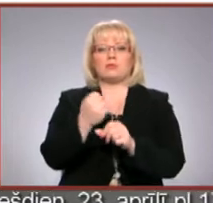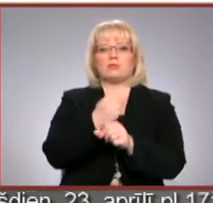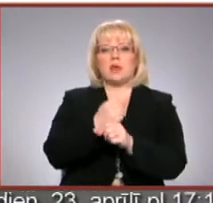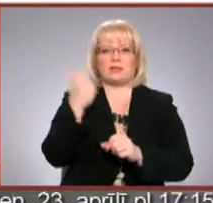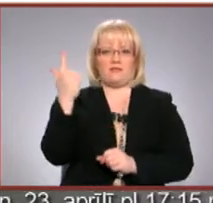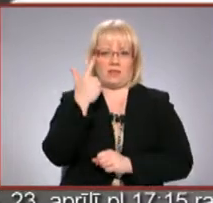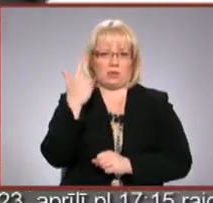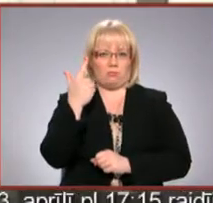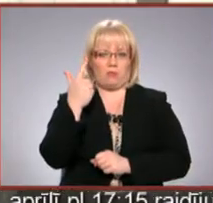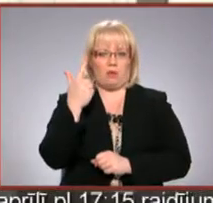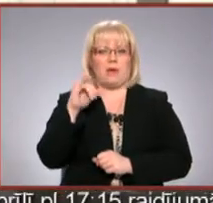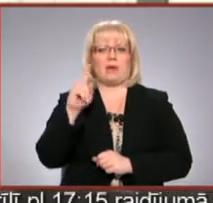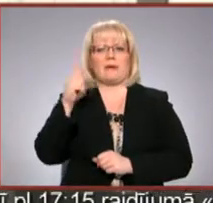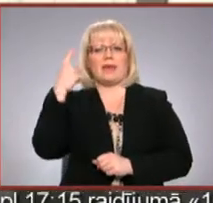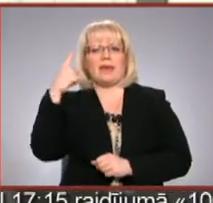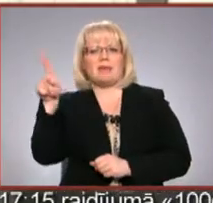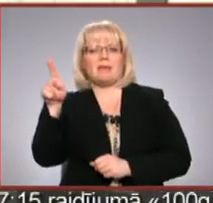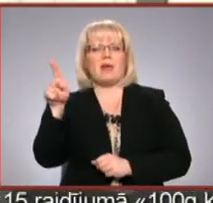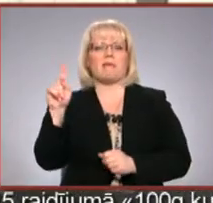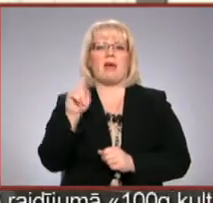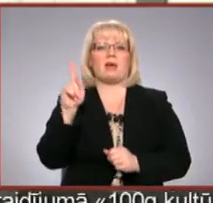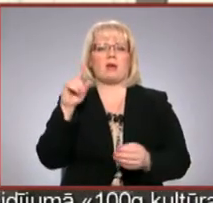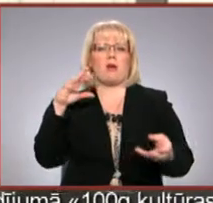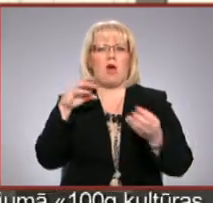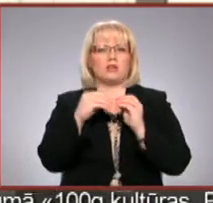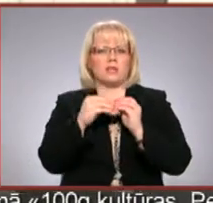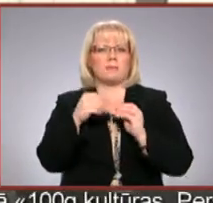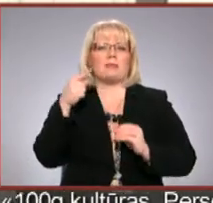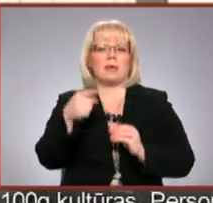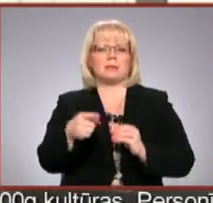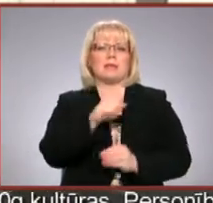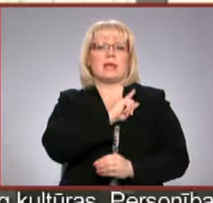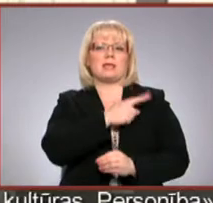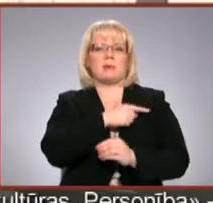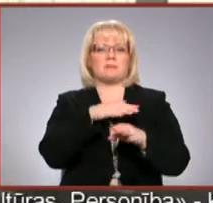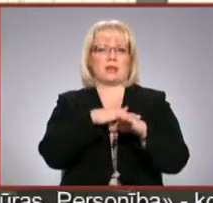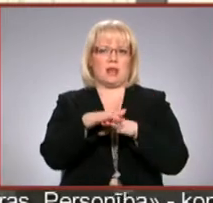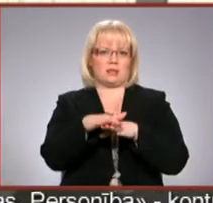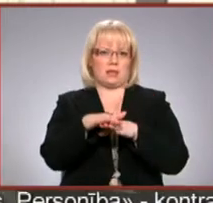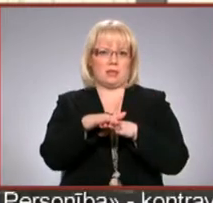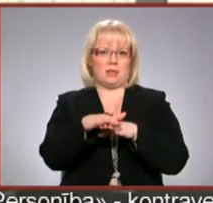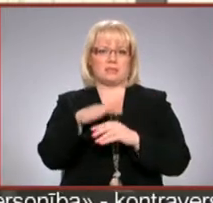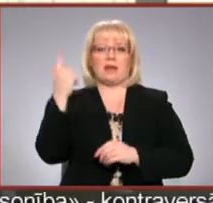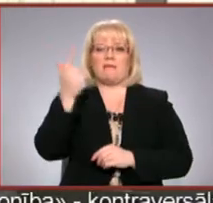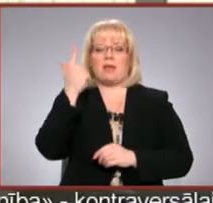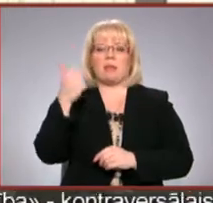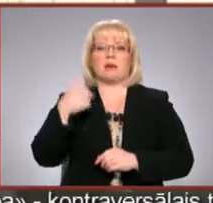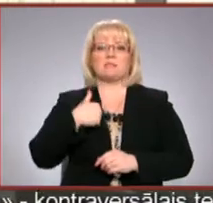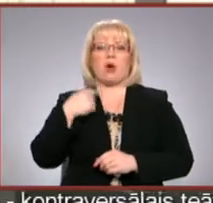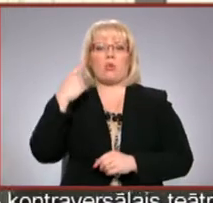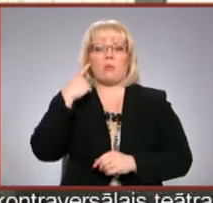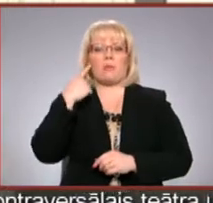filmu. Ja ir ideja, ja ir koncepts, tad tas ir iespējams realizēties. Filmas, manuprāt,